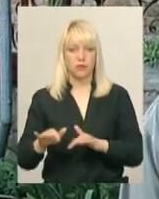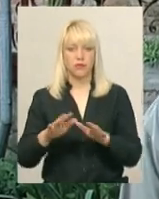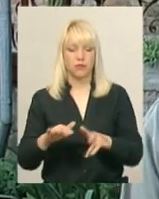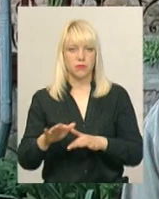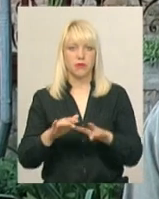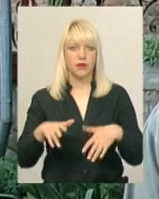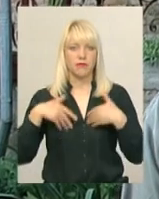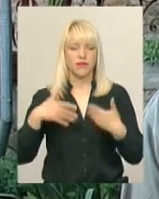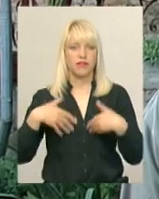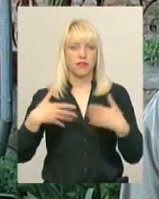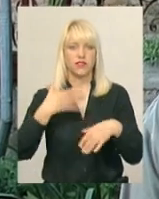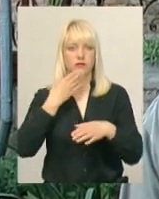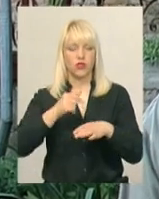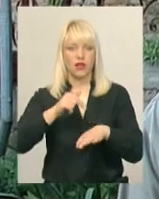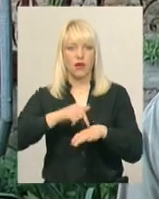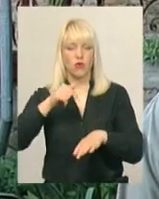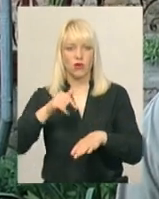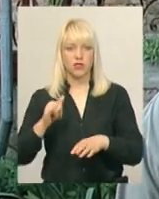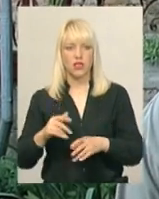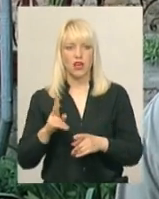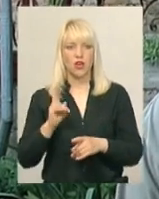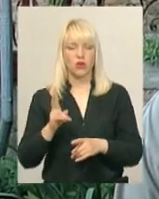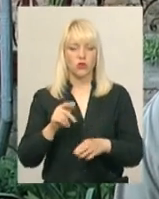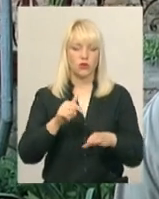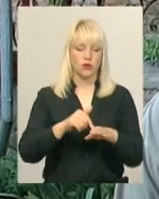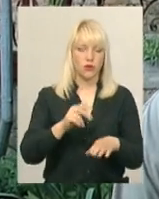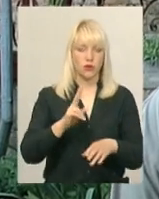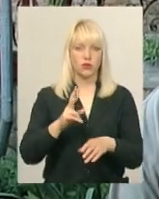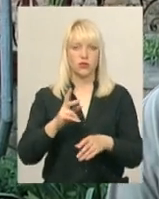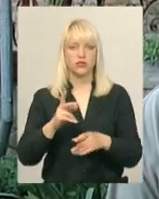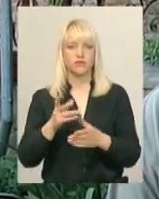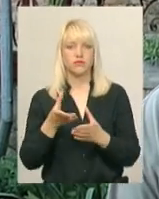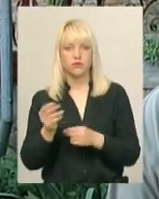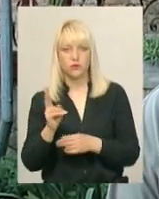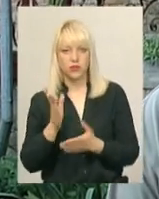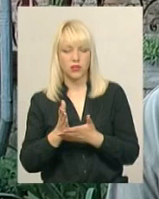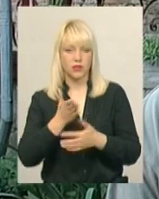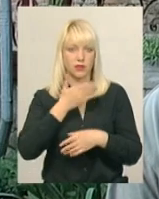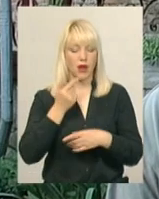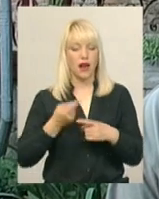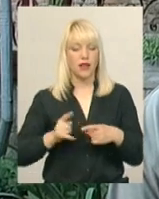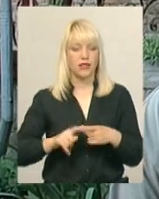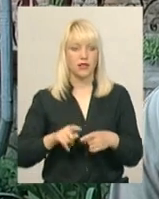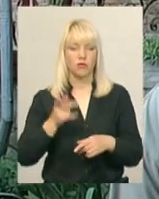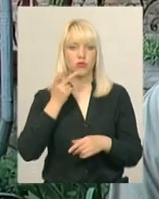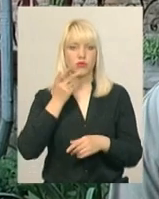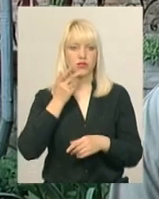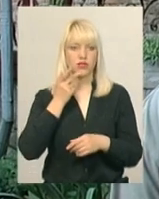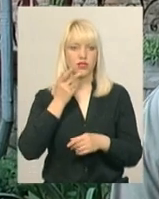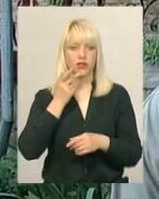емоції. вони чи когось затуркнули, чи ні, невідомо. А ці речі, вони постійні.